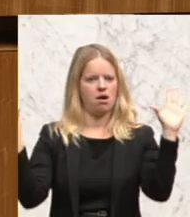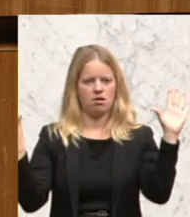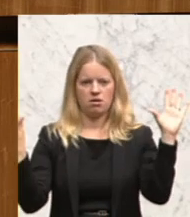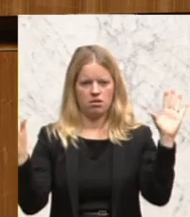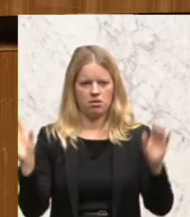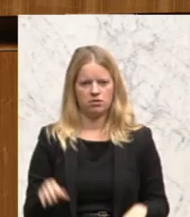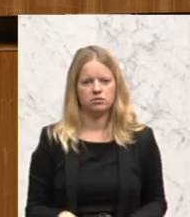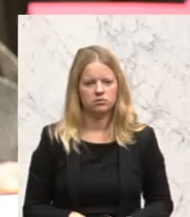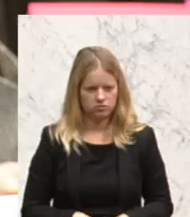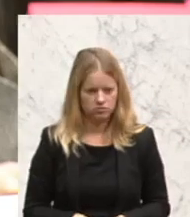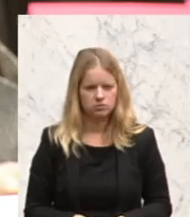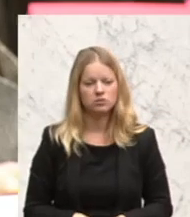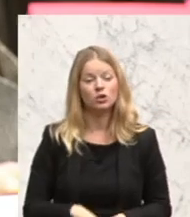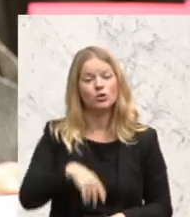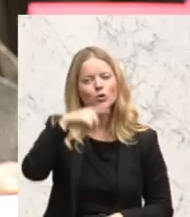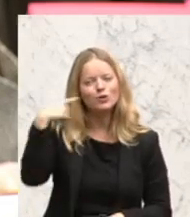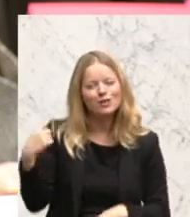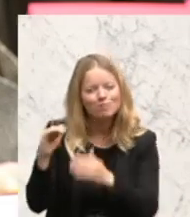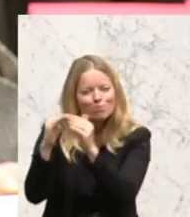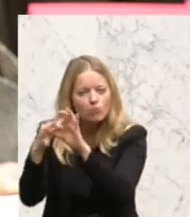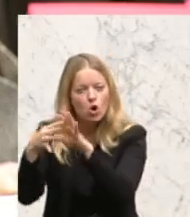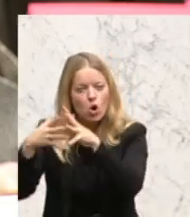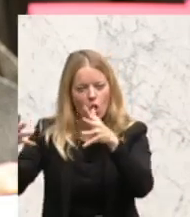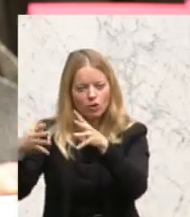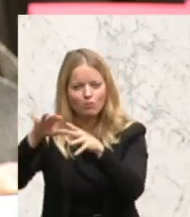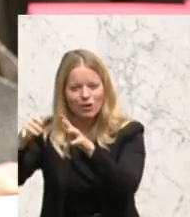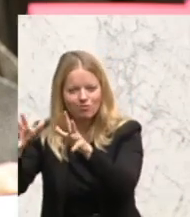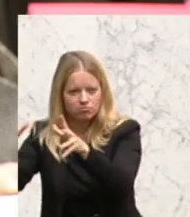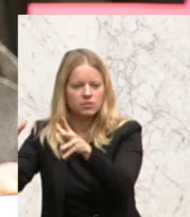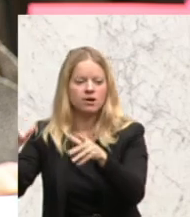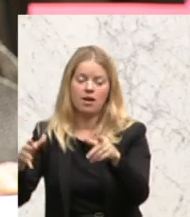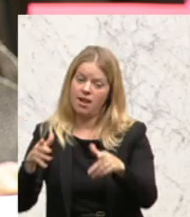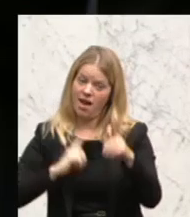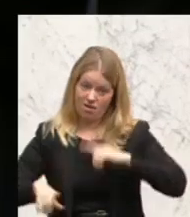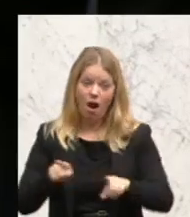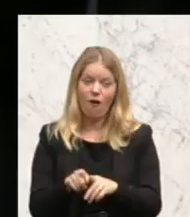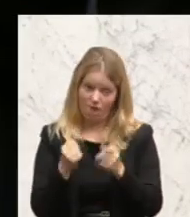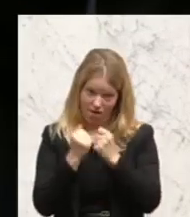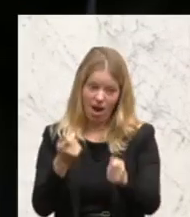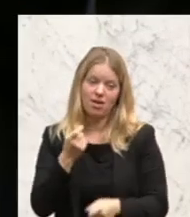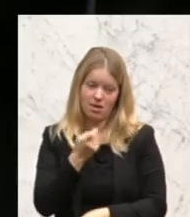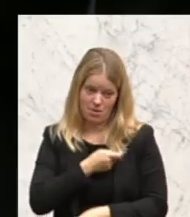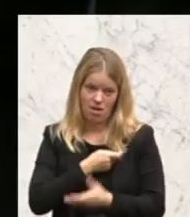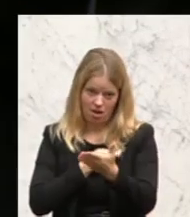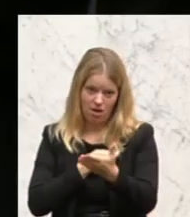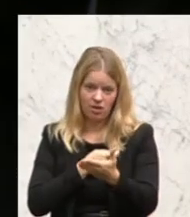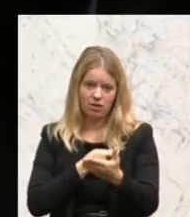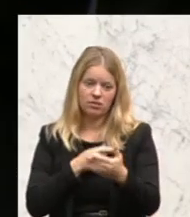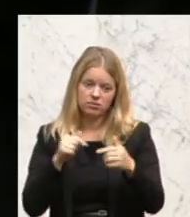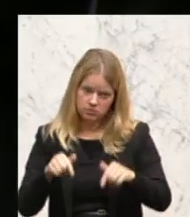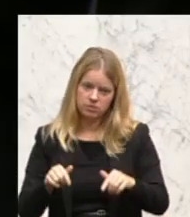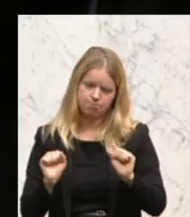großrussischer und bedauerlicherweise auch freiheitlicher Politik von Seiten einer großen Mehrheit dieses Nationalrats.